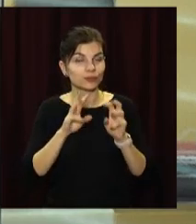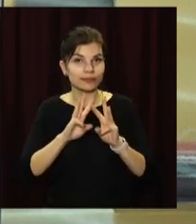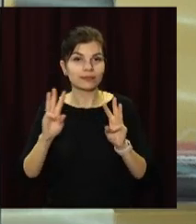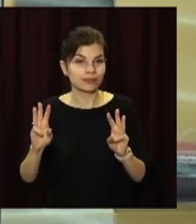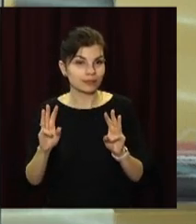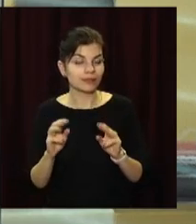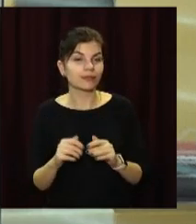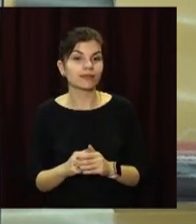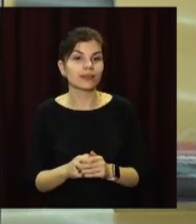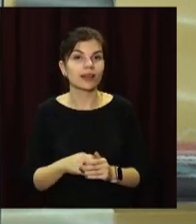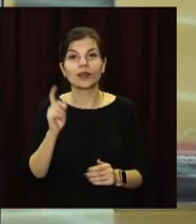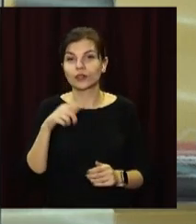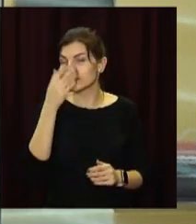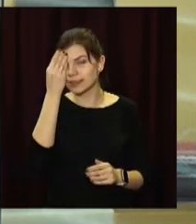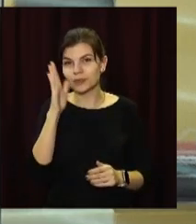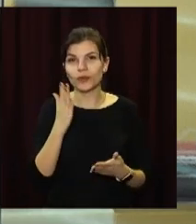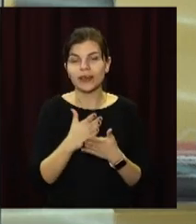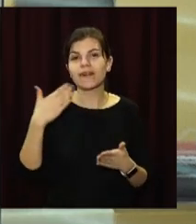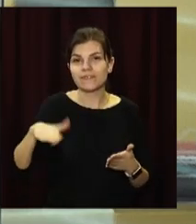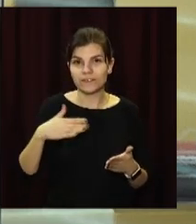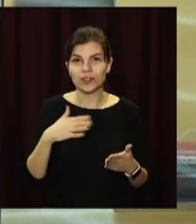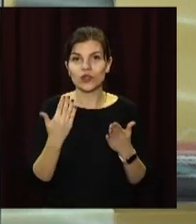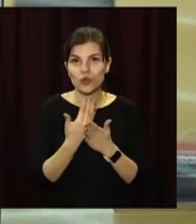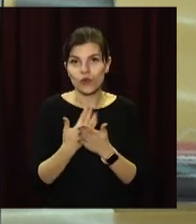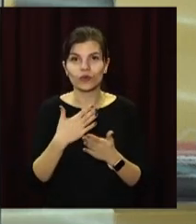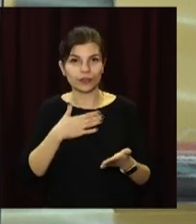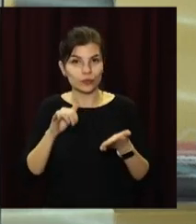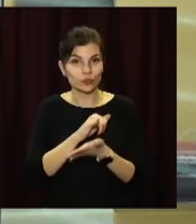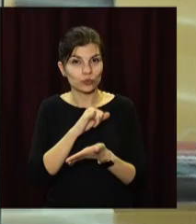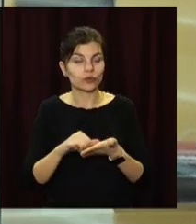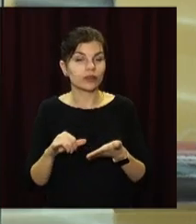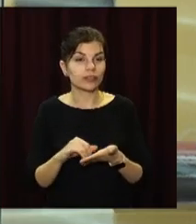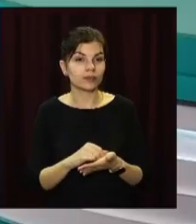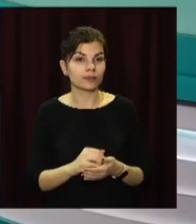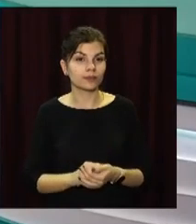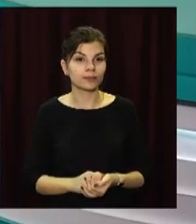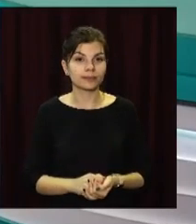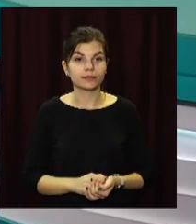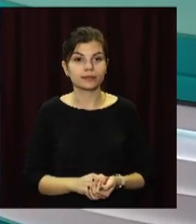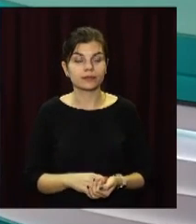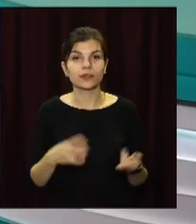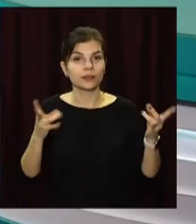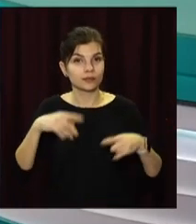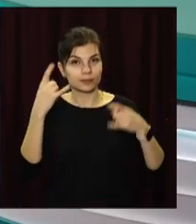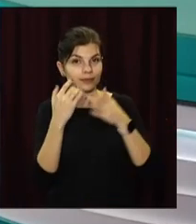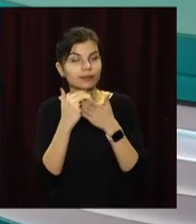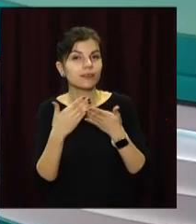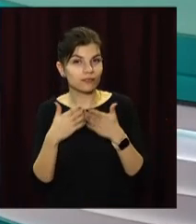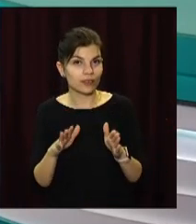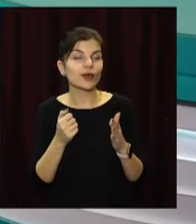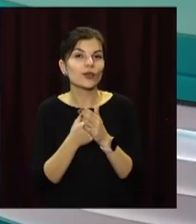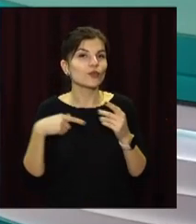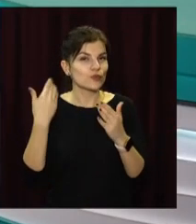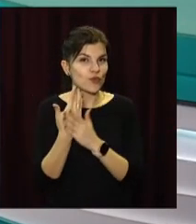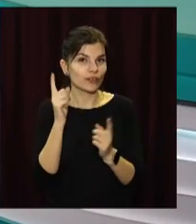opentv.media. Не забувайте про сюжети в соціальних мережах і на нашому ютуб-каналі. Залишайтеся з відкритим і до